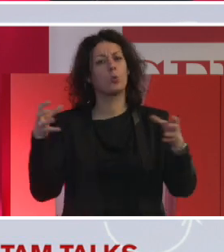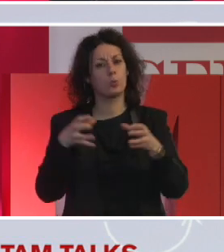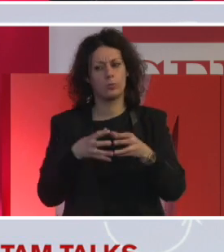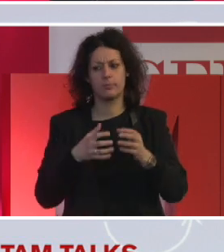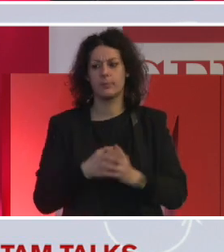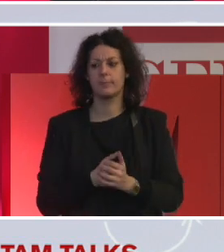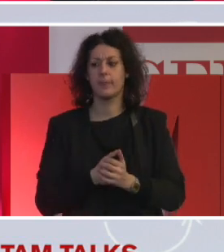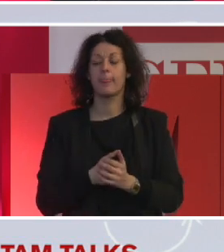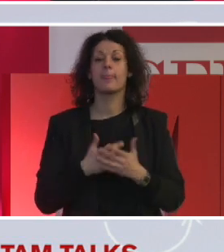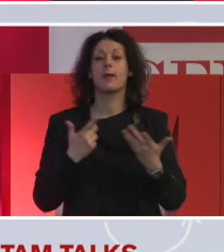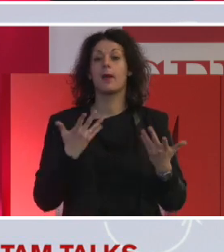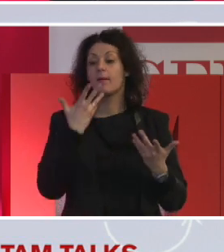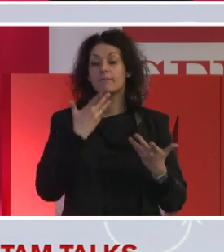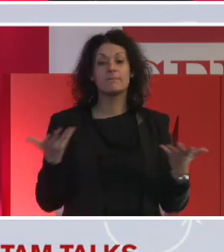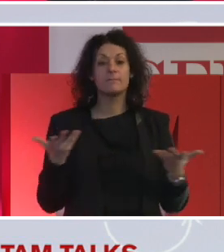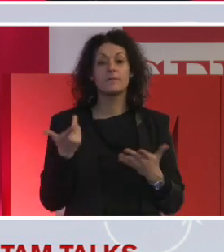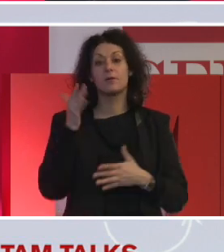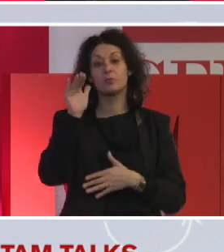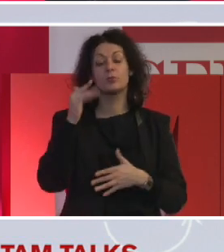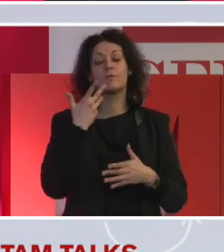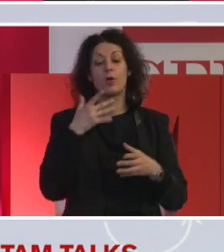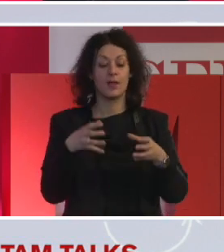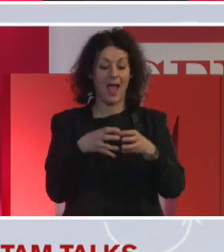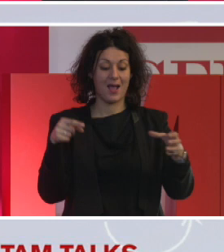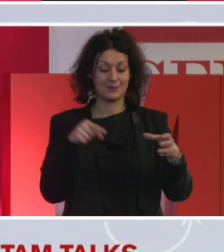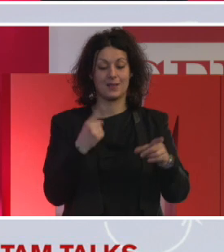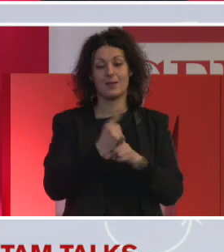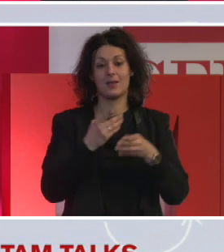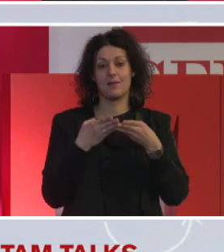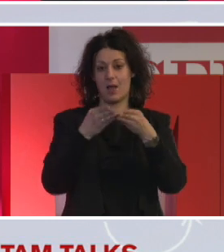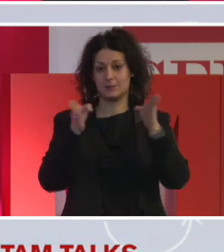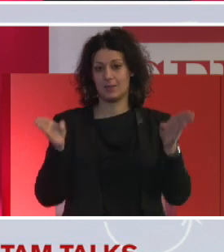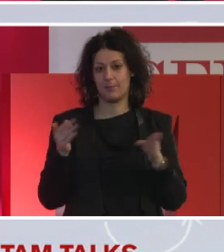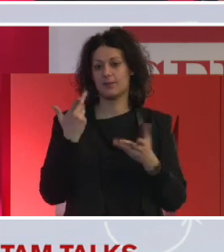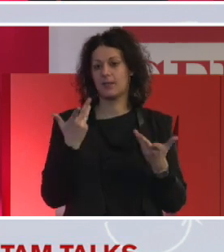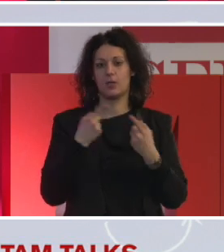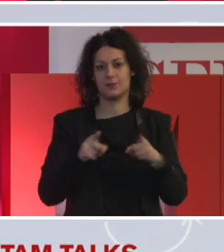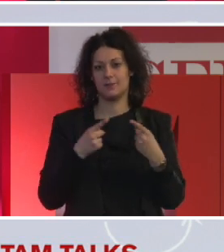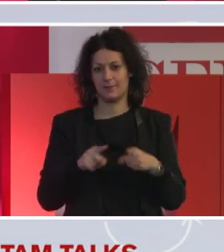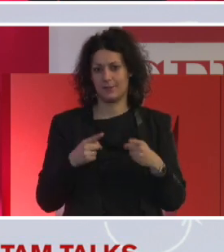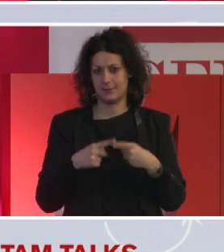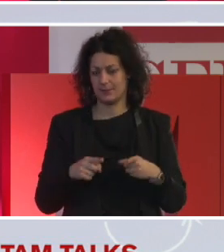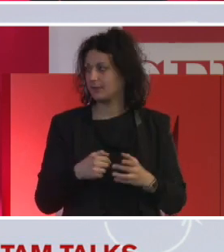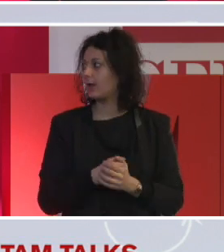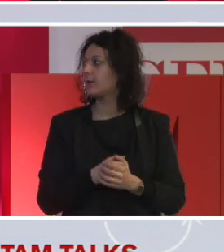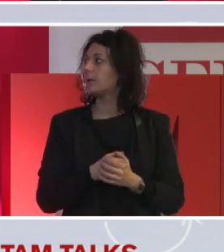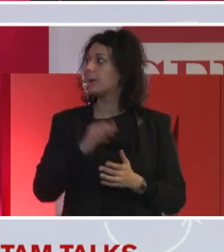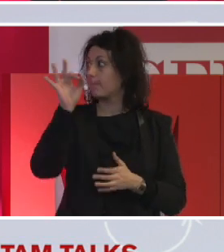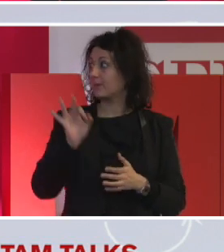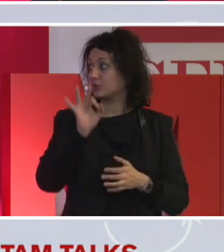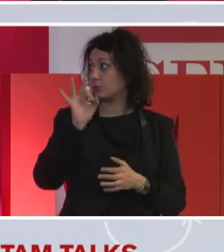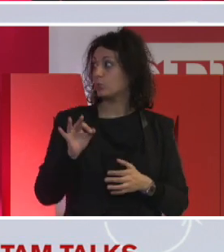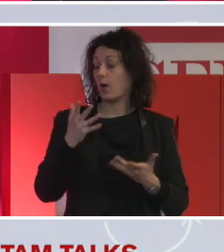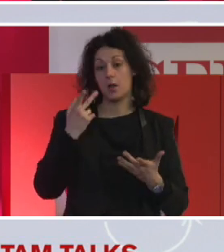generale siano aperte nei confronti della diversità, qui a livello globale è un 49%, è interessante vedere che l